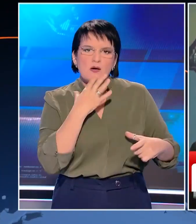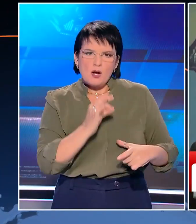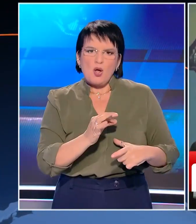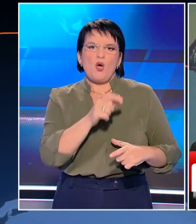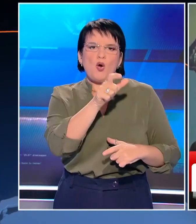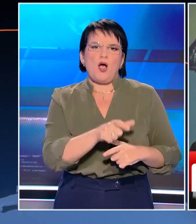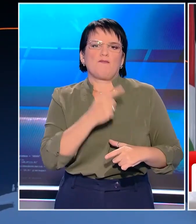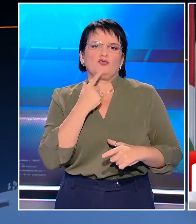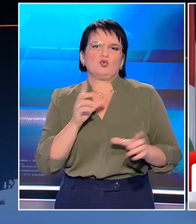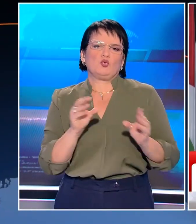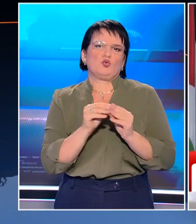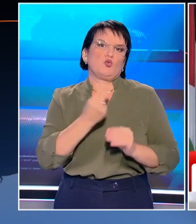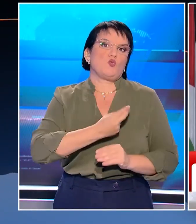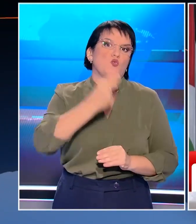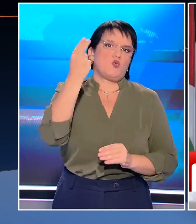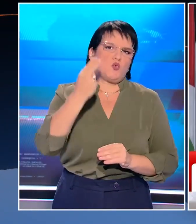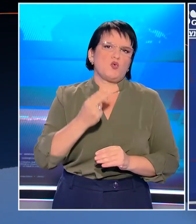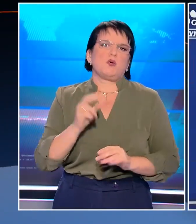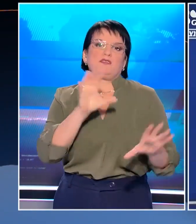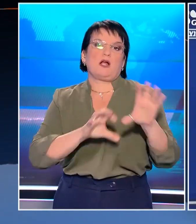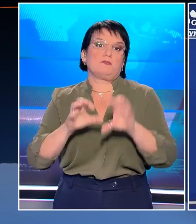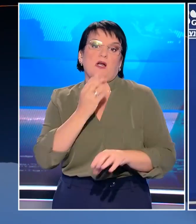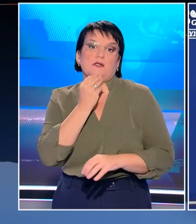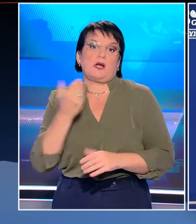Σινουάρ, ο υπαριθμόν ένα καταζητούμενος για το Ισραήλι.